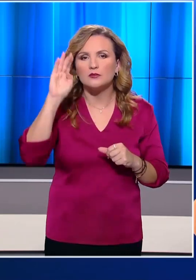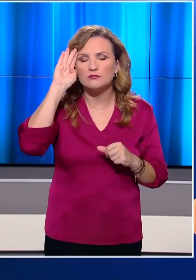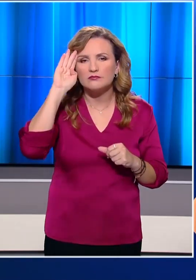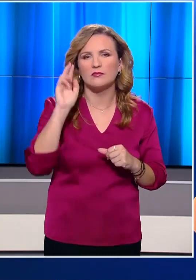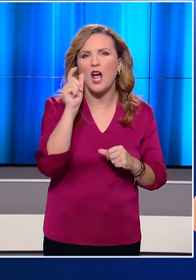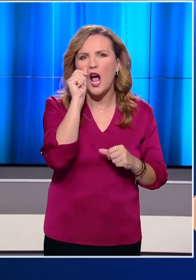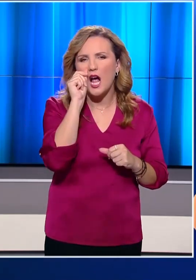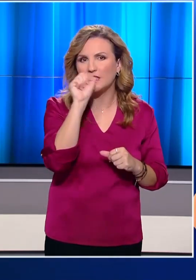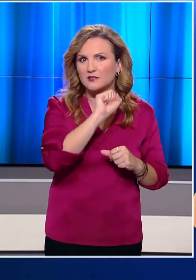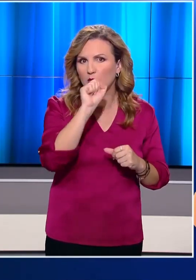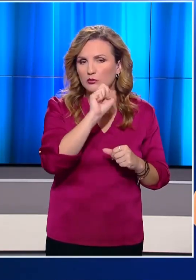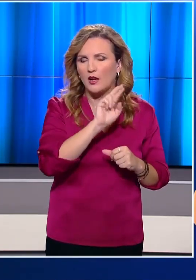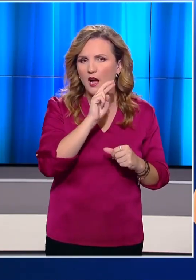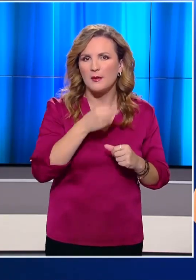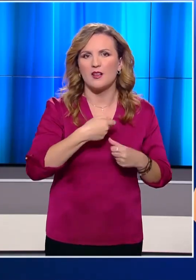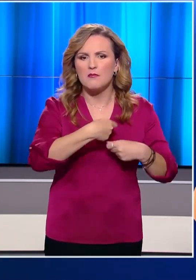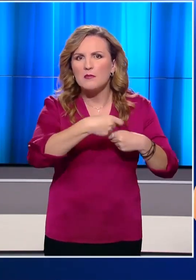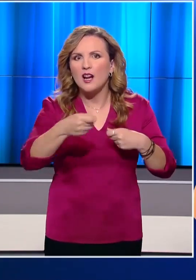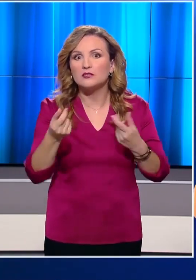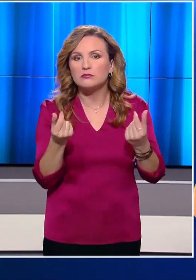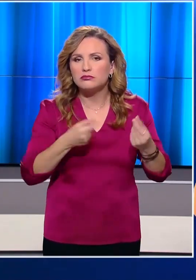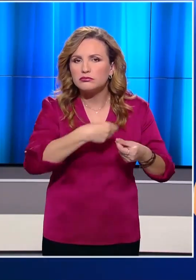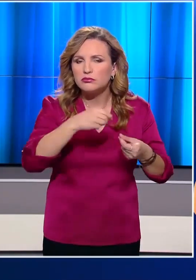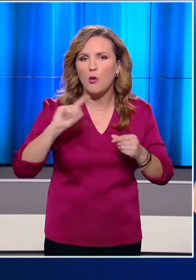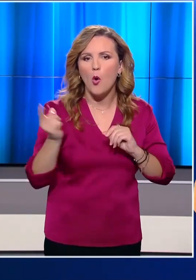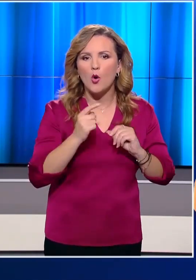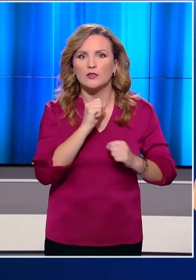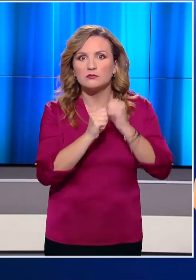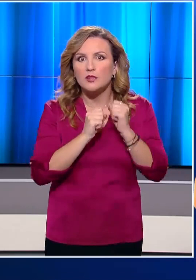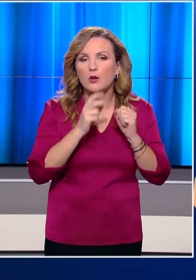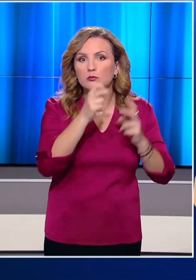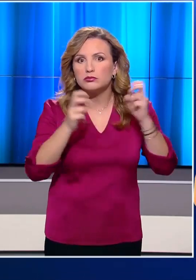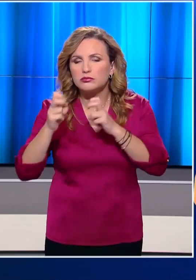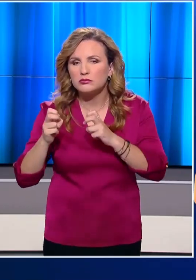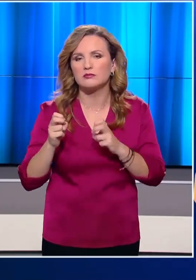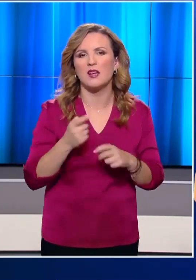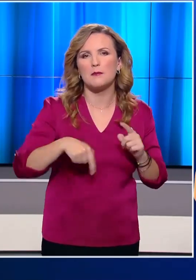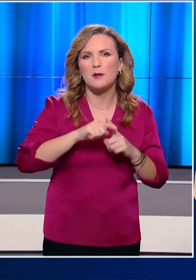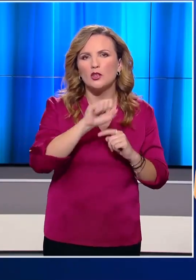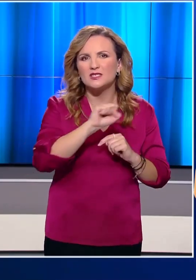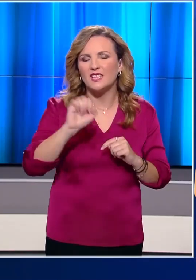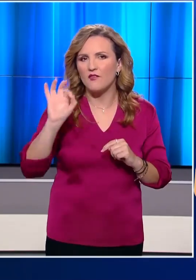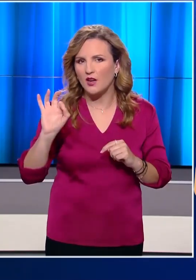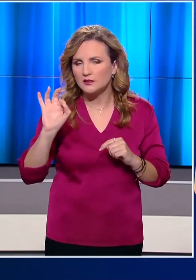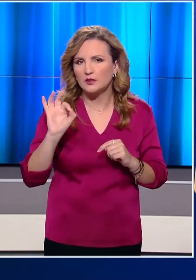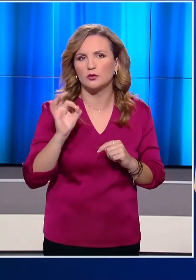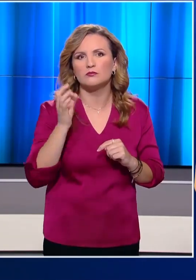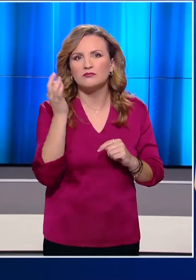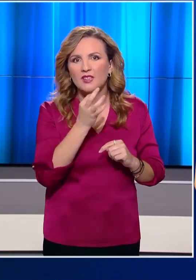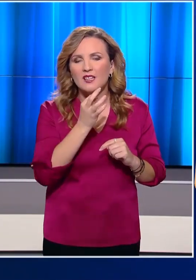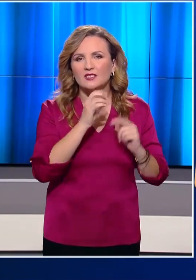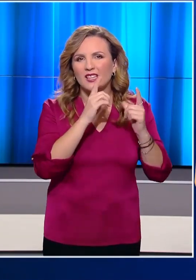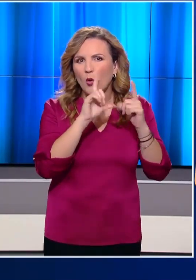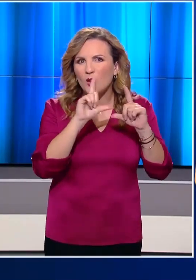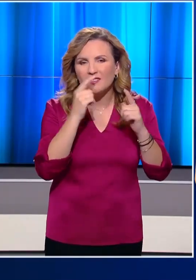Ράπερ προκάλεσε πανδαιμόνιο σε φτωχογειτονιά όταν άρχισε να πετά χρήματα στον δρόμο. Ένω στο Σαν Φρανζίσκο οι εικόνες είναι αποκαλυπτικές